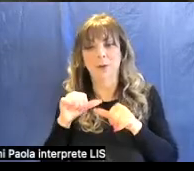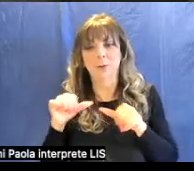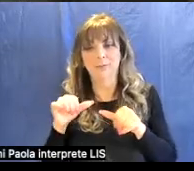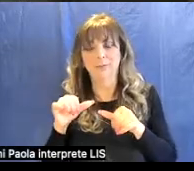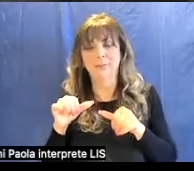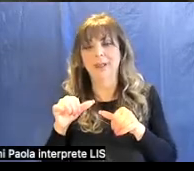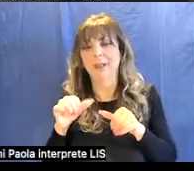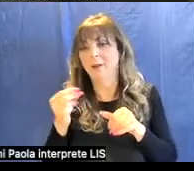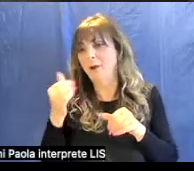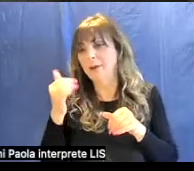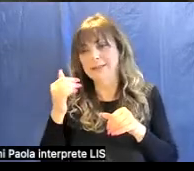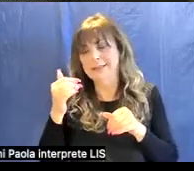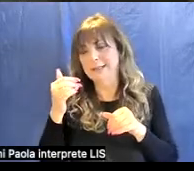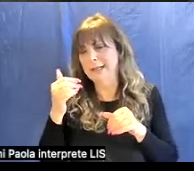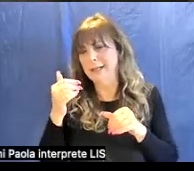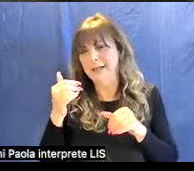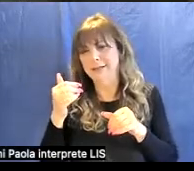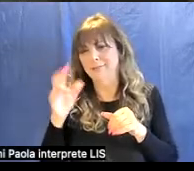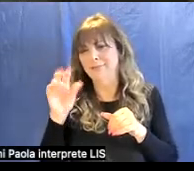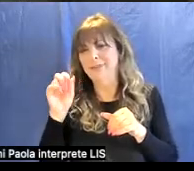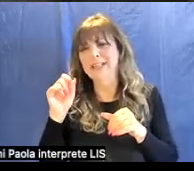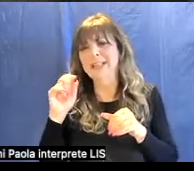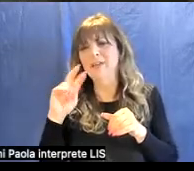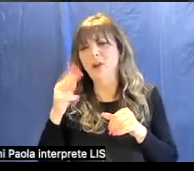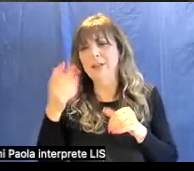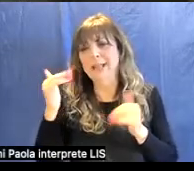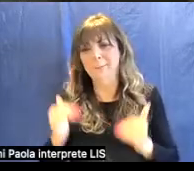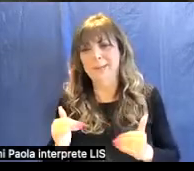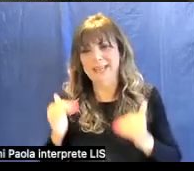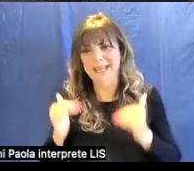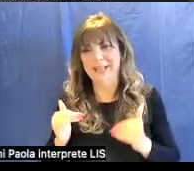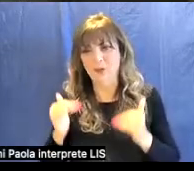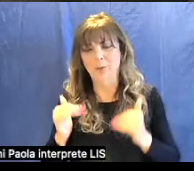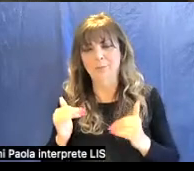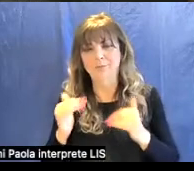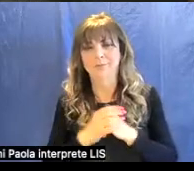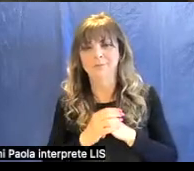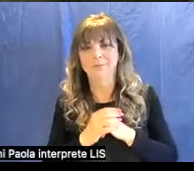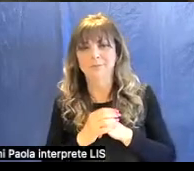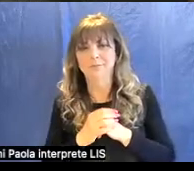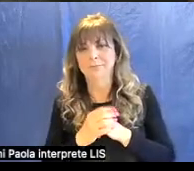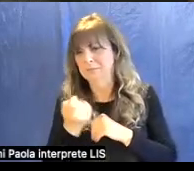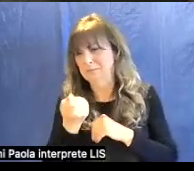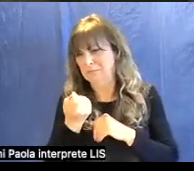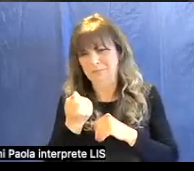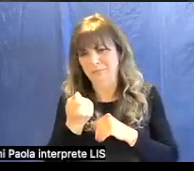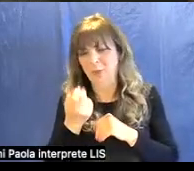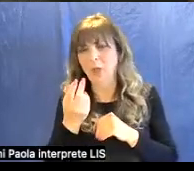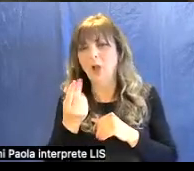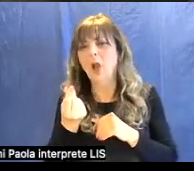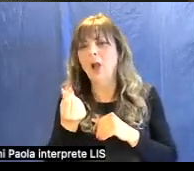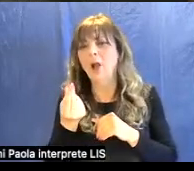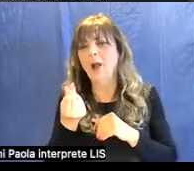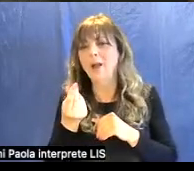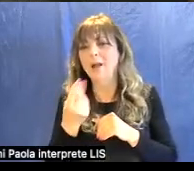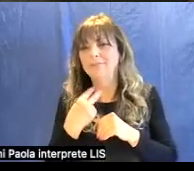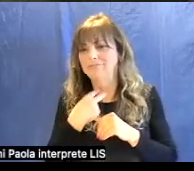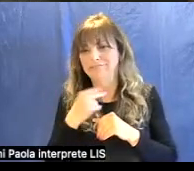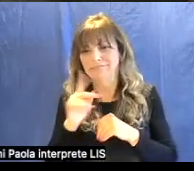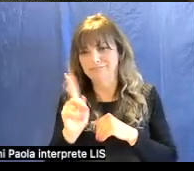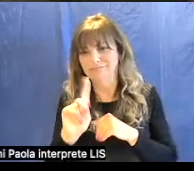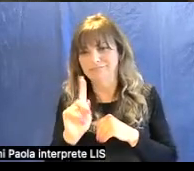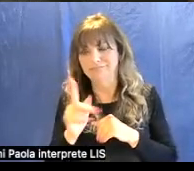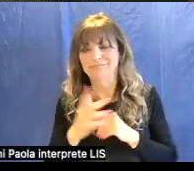circa un ventesimo dell'azzurro oltremare quindi un'altra completamente un'altra siamo su un altro